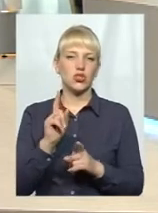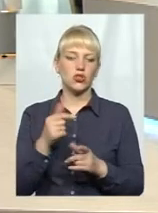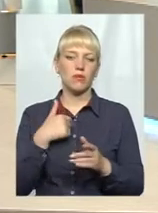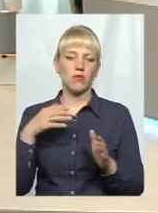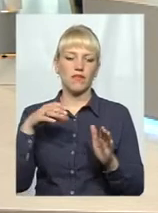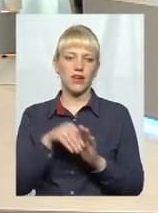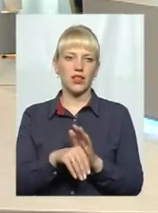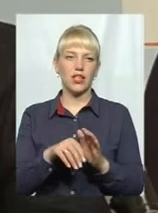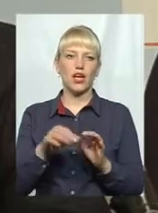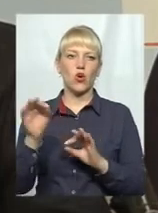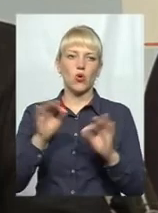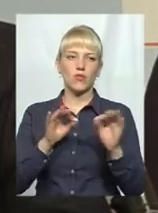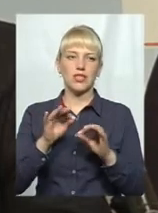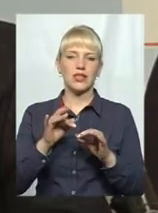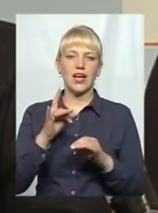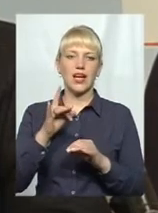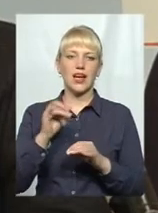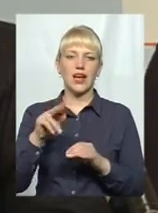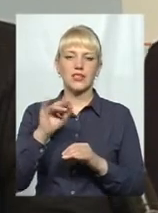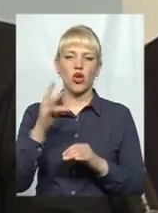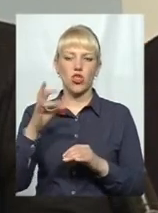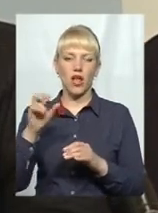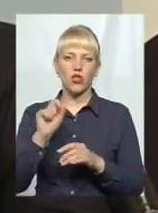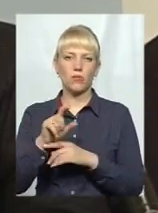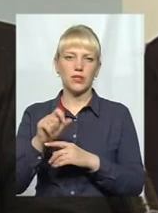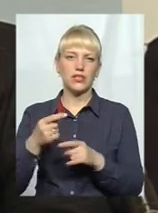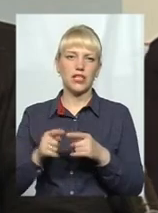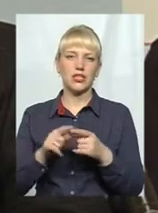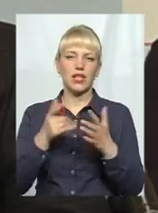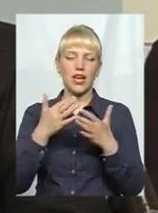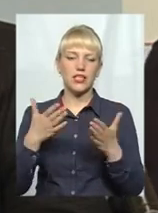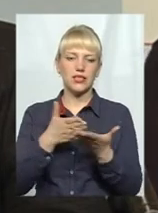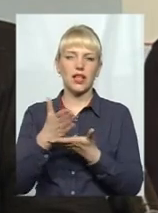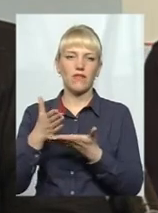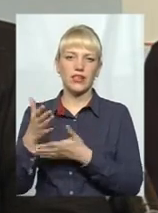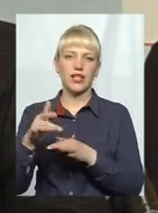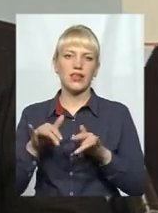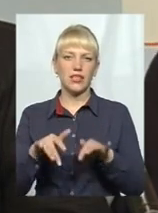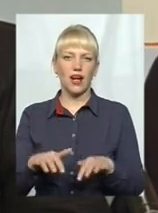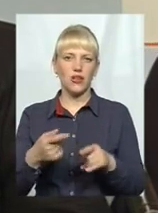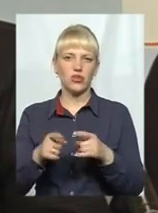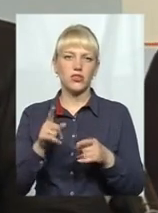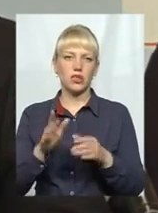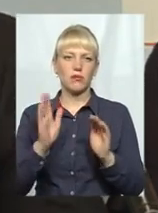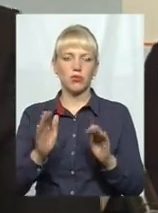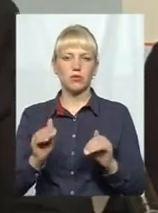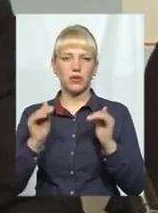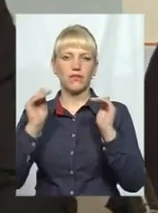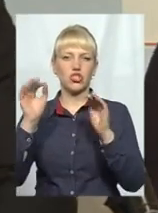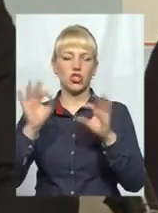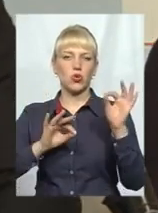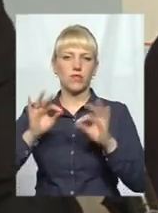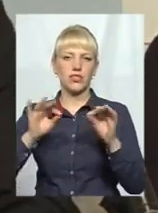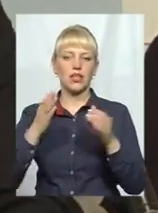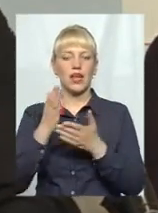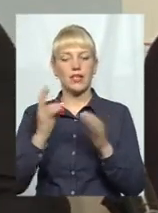коефіцієнти функціонального призначення, цим положенням. Що це означає? Тобто на різний вид діяльності йде підвищуючий коефіцієнт. Правда,